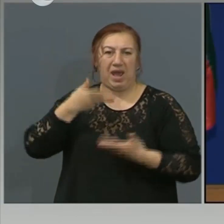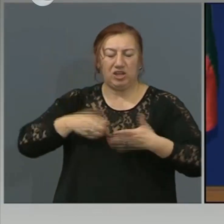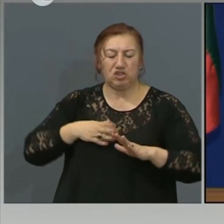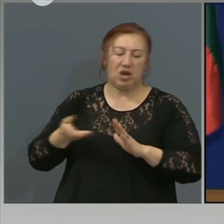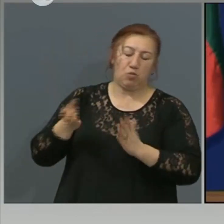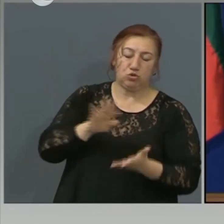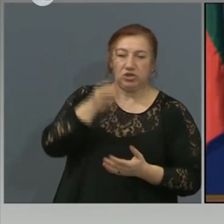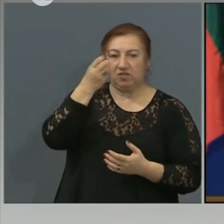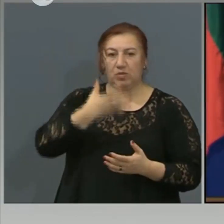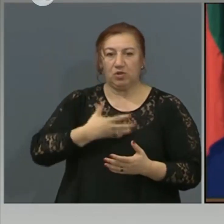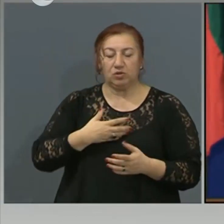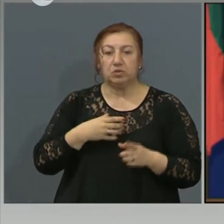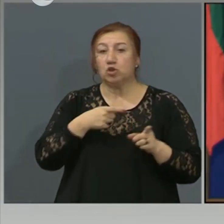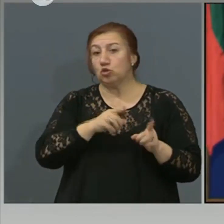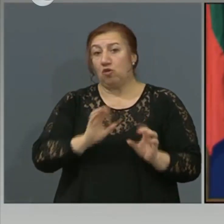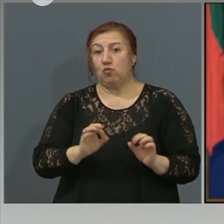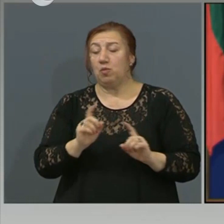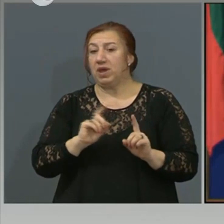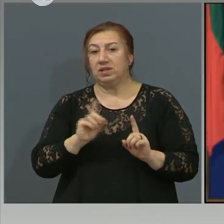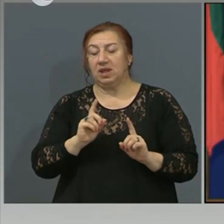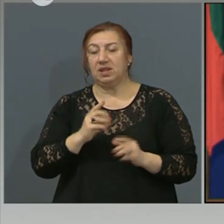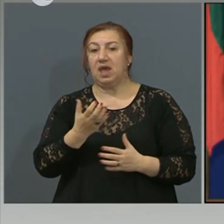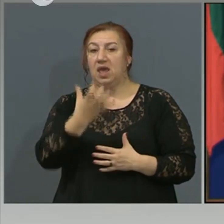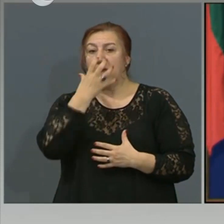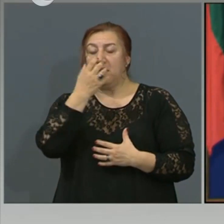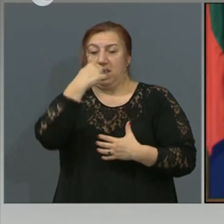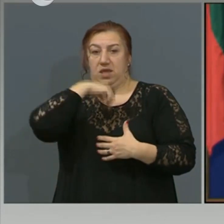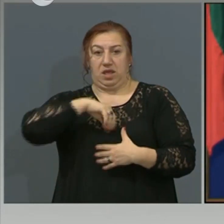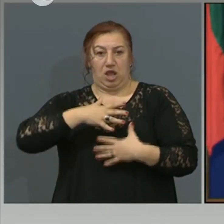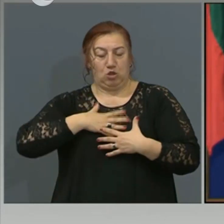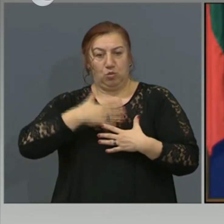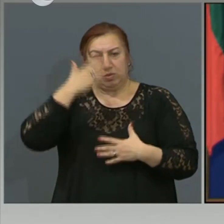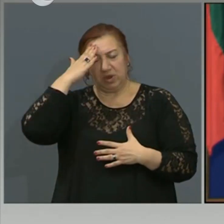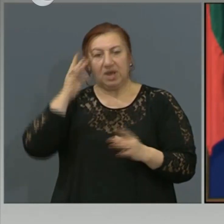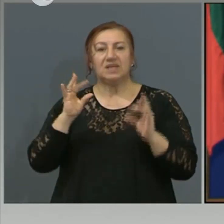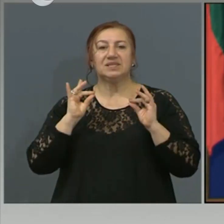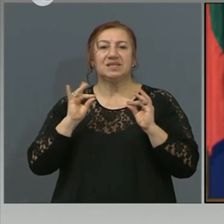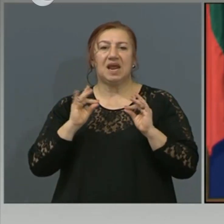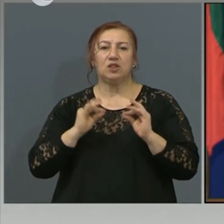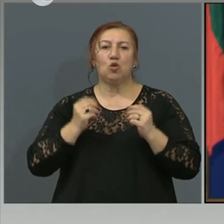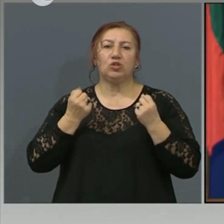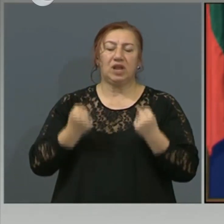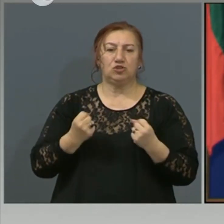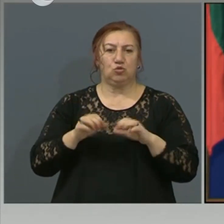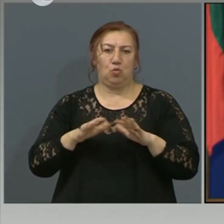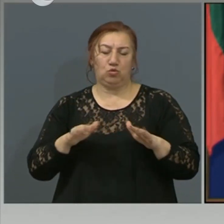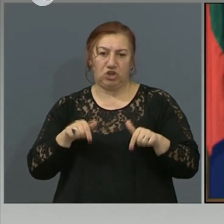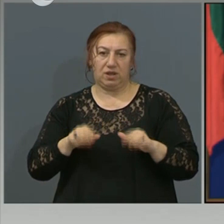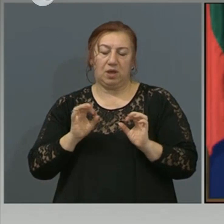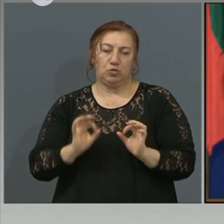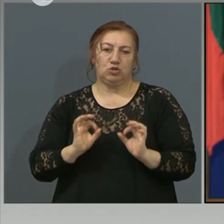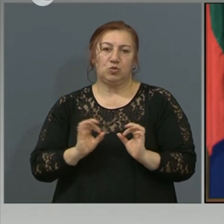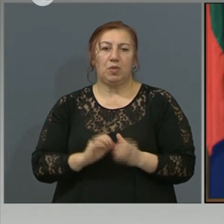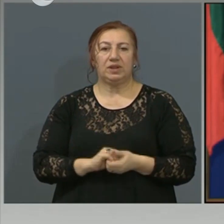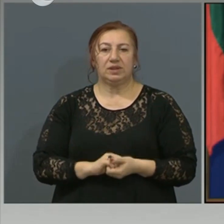Не интензивен болен, т.е. не интубиран, смята се средно тежко състояние. Към този момент.